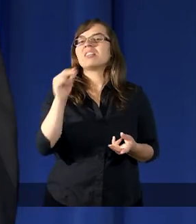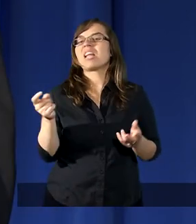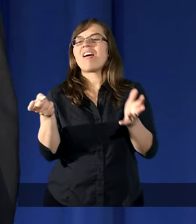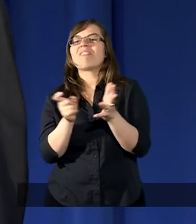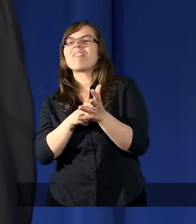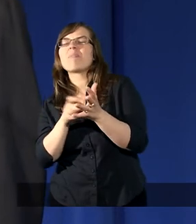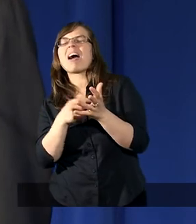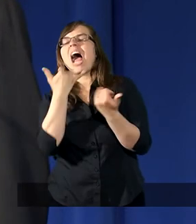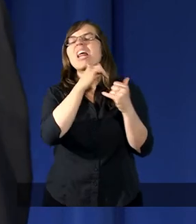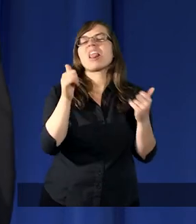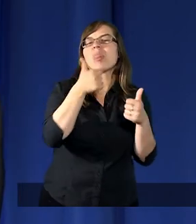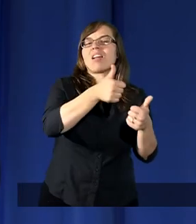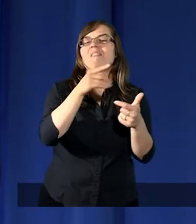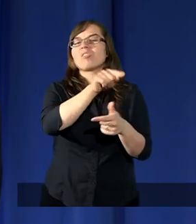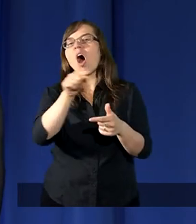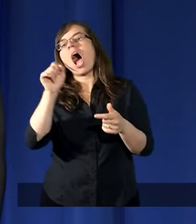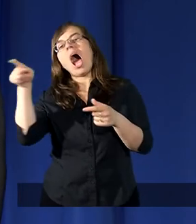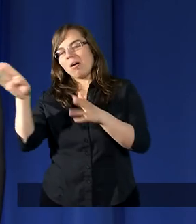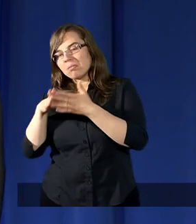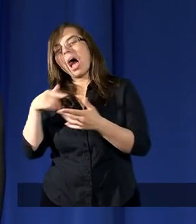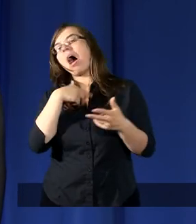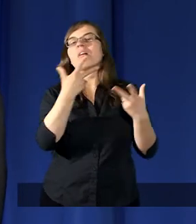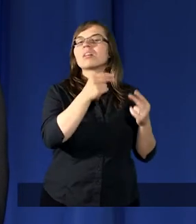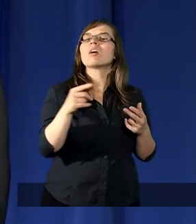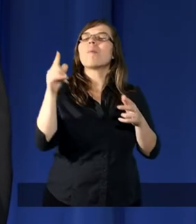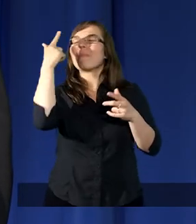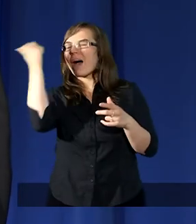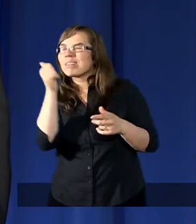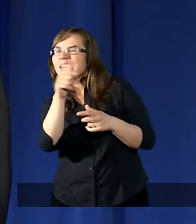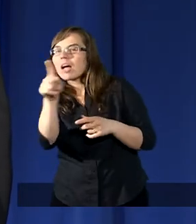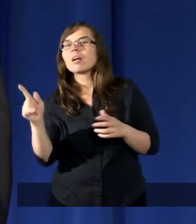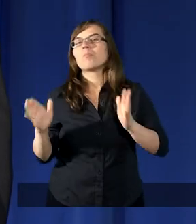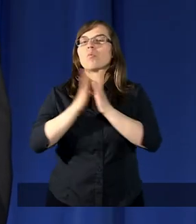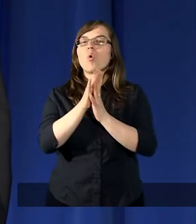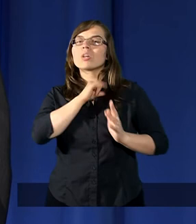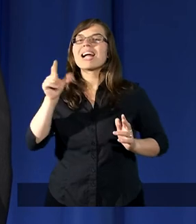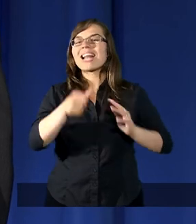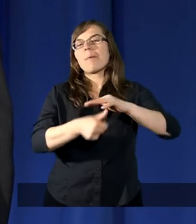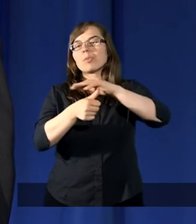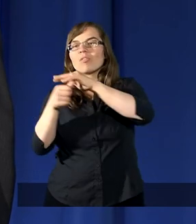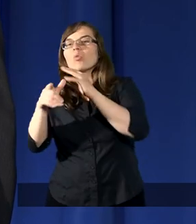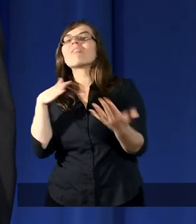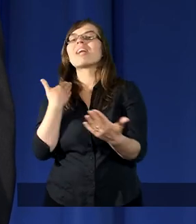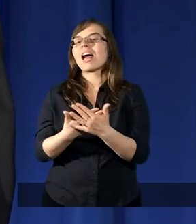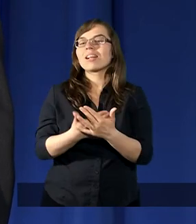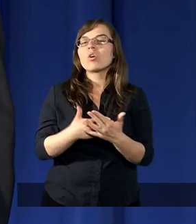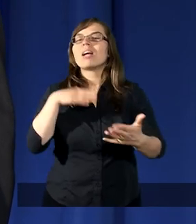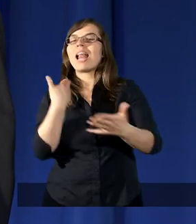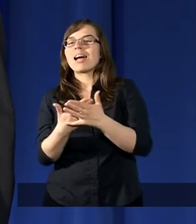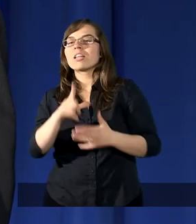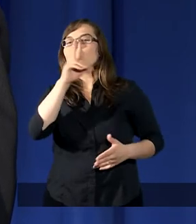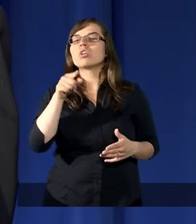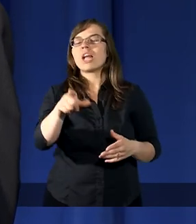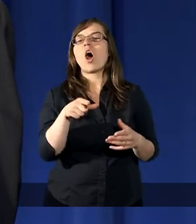wymagania stawiamy. I dlatego pamiętajmy modl się za przywódców. Dlaczego? Dlatego,